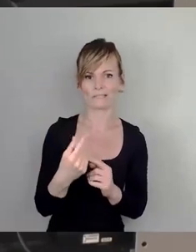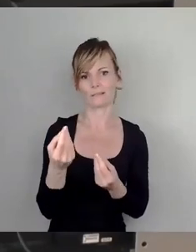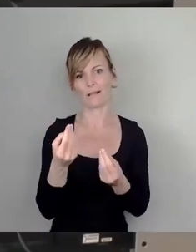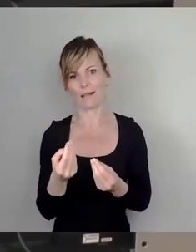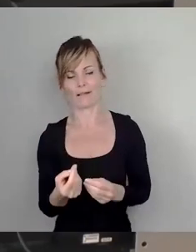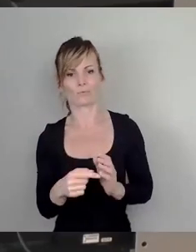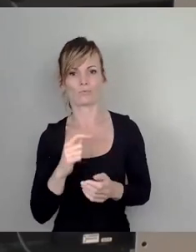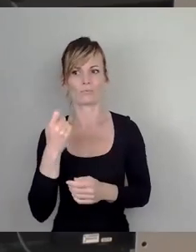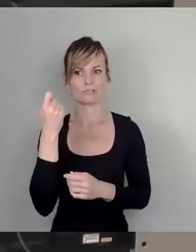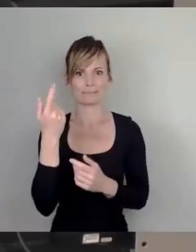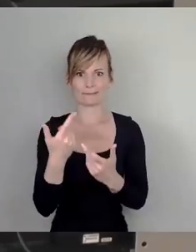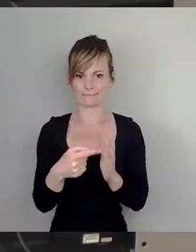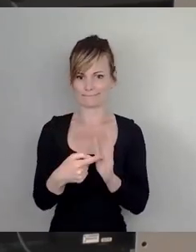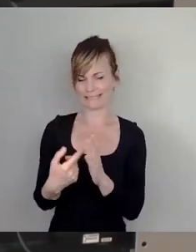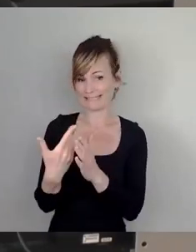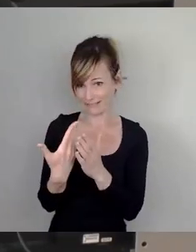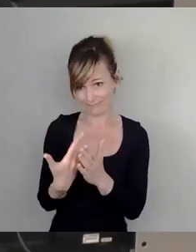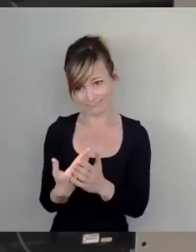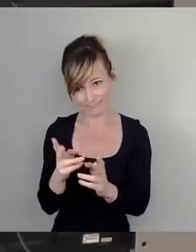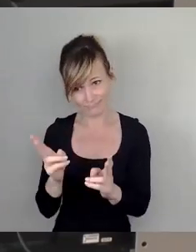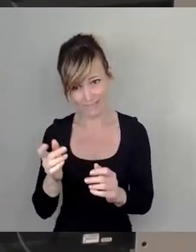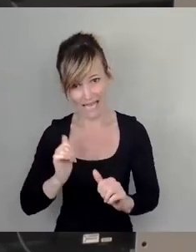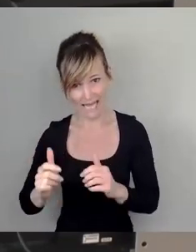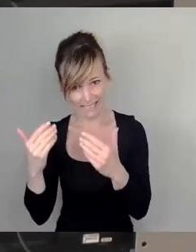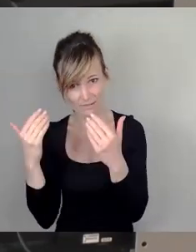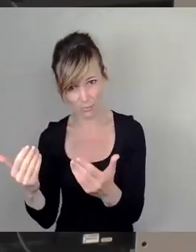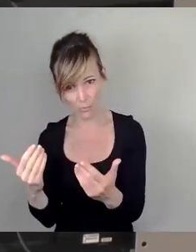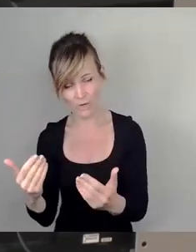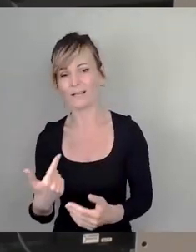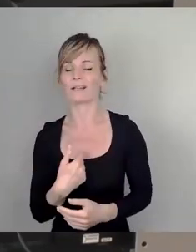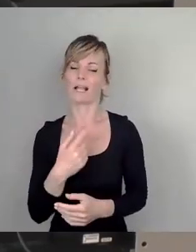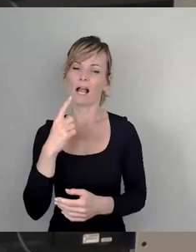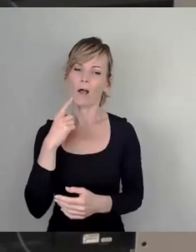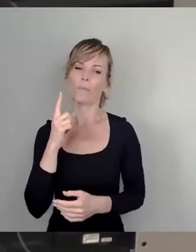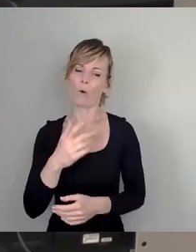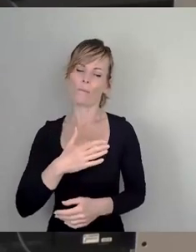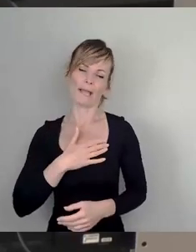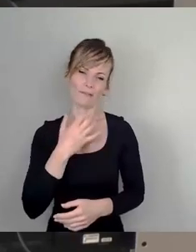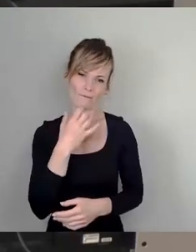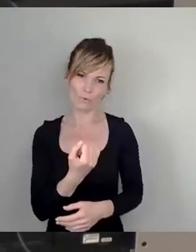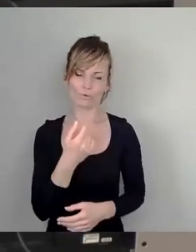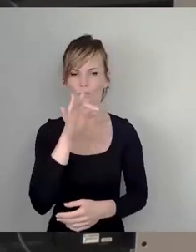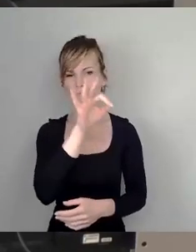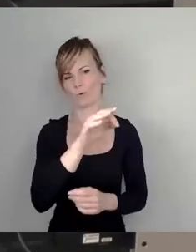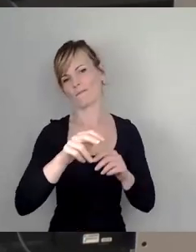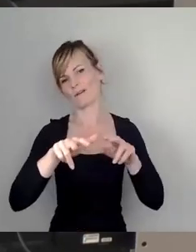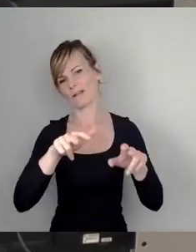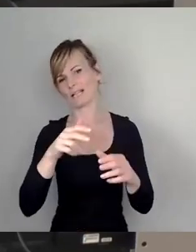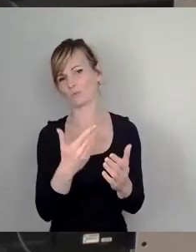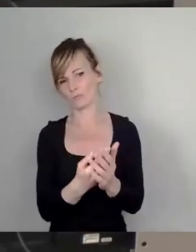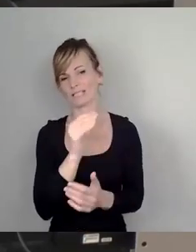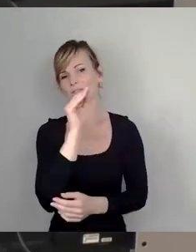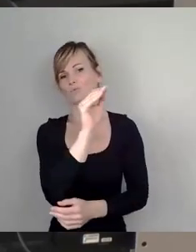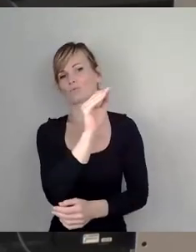so. Also ich glaube, das wäre auch der Wunsch von mir an die Verwaltung in Zukunft. Wenn es